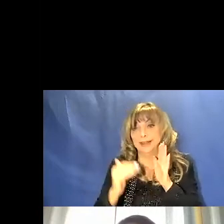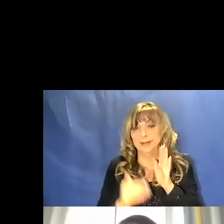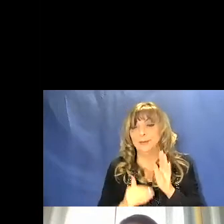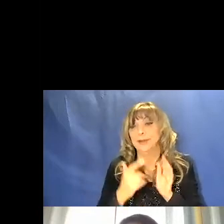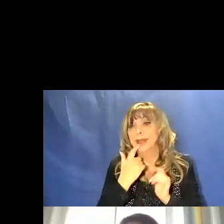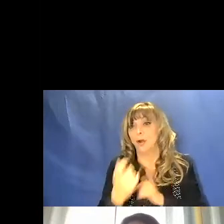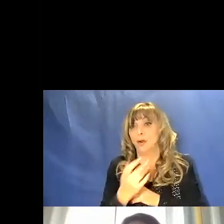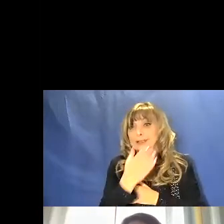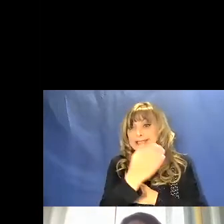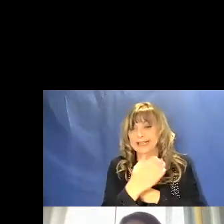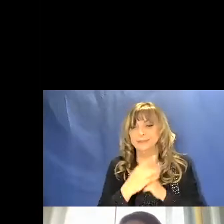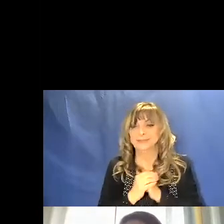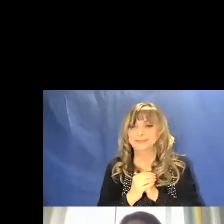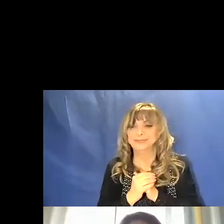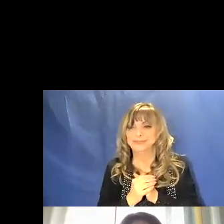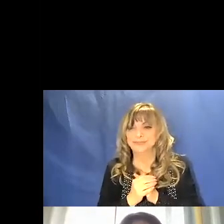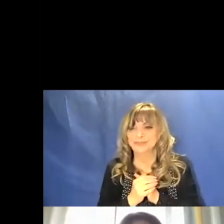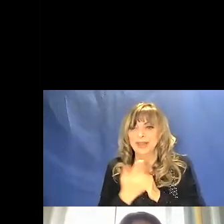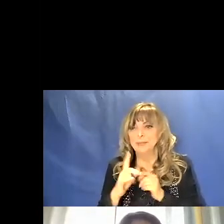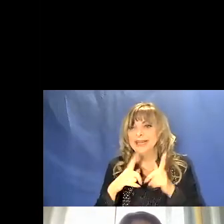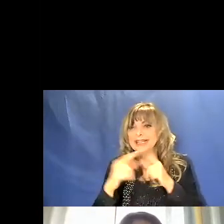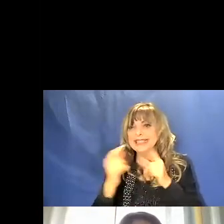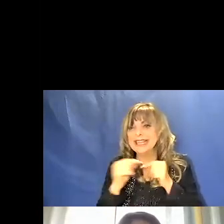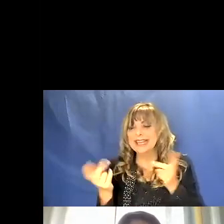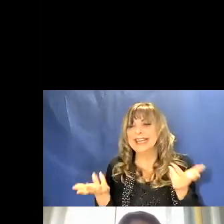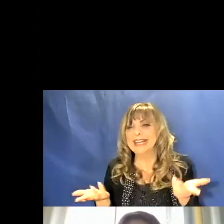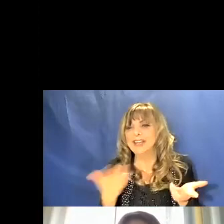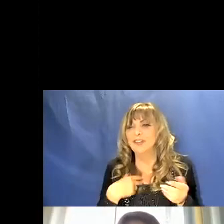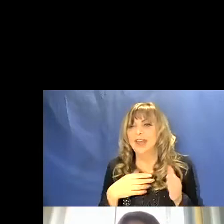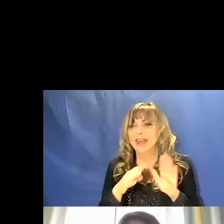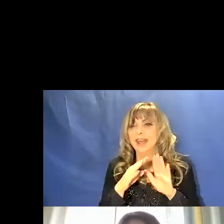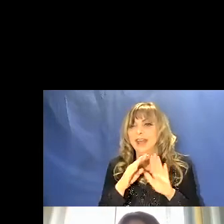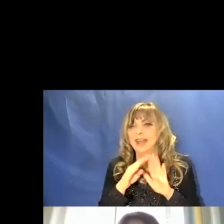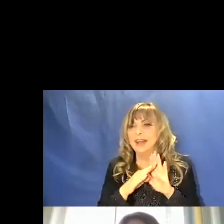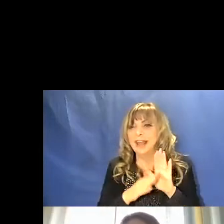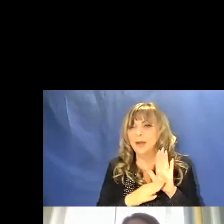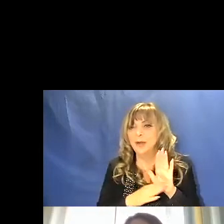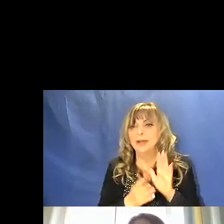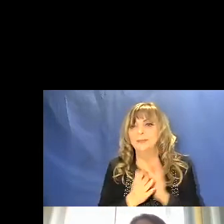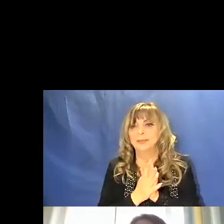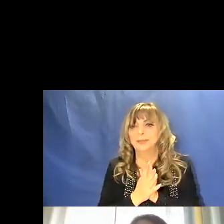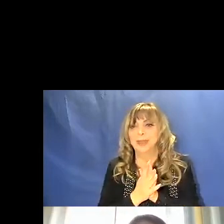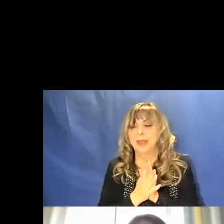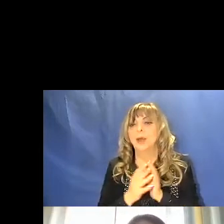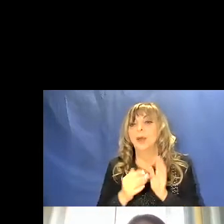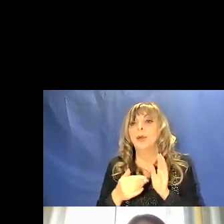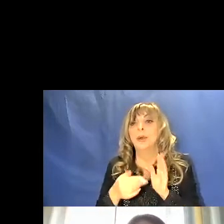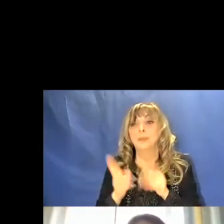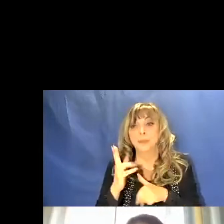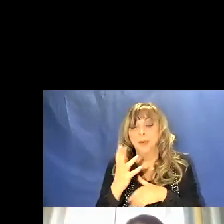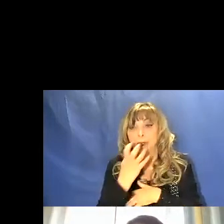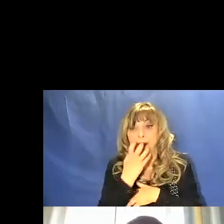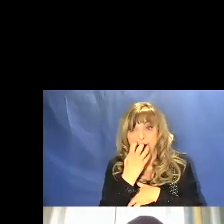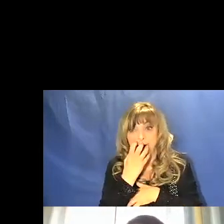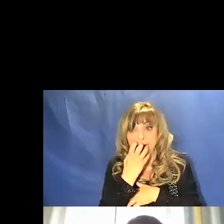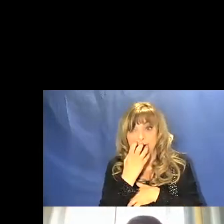Ecco, per le stelle vale un po' questa regola controintuitiva. Più è calda la stella,